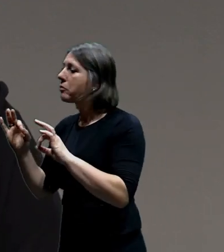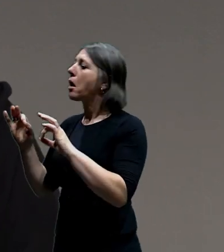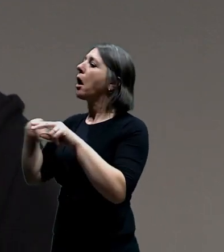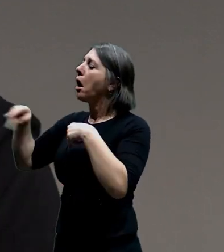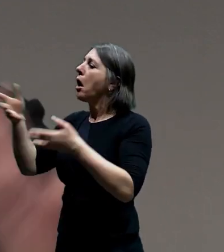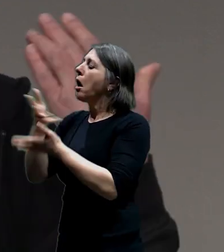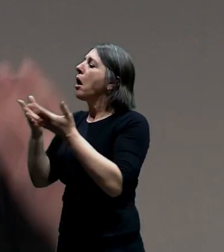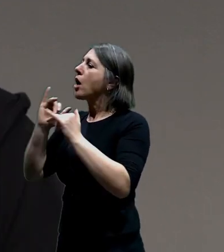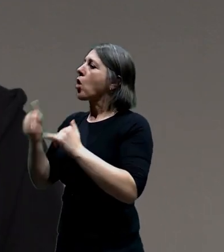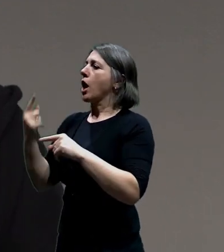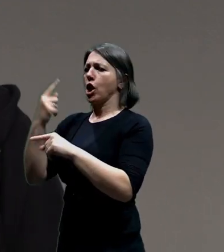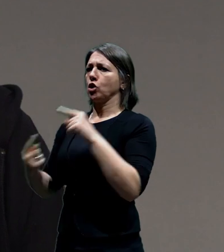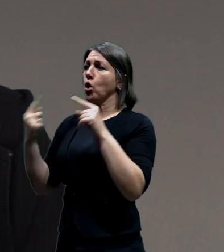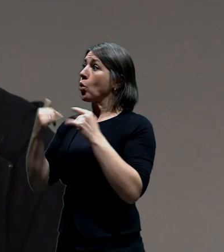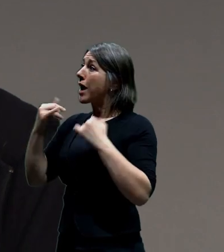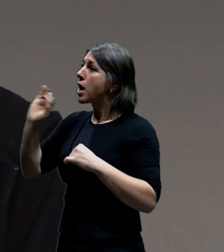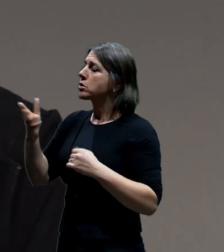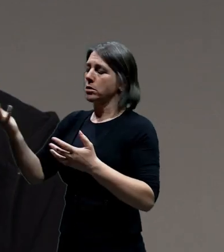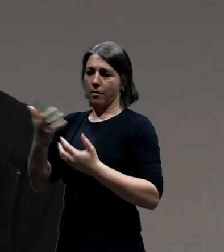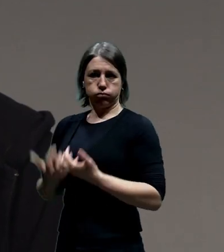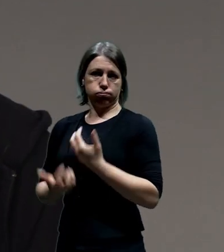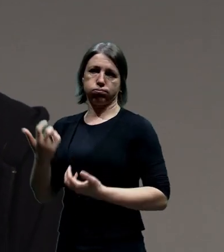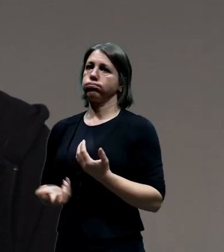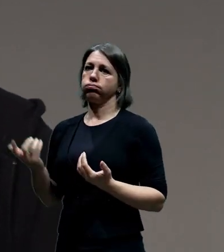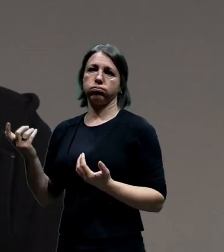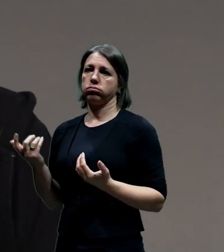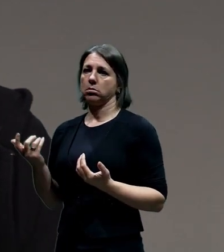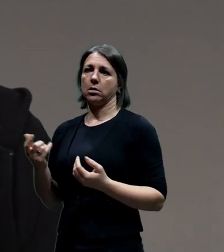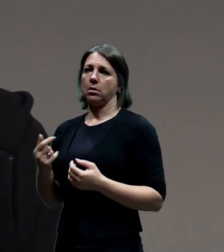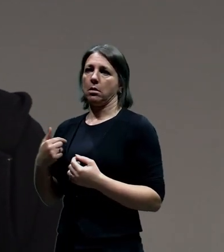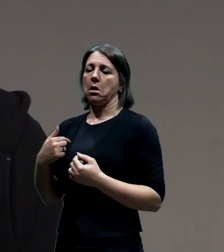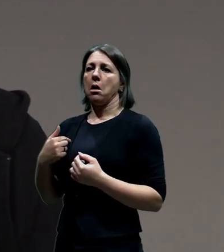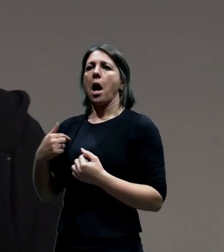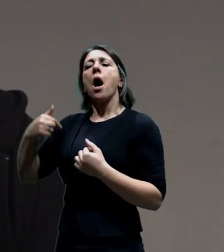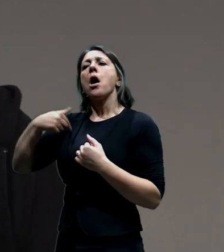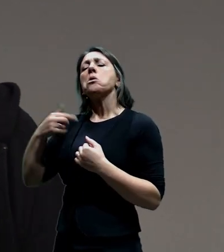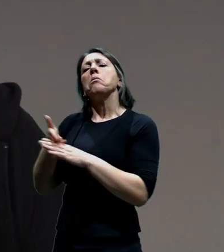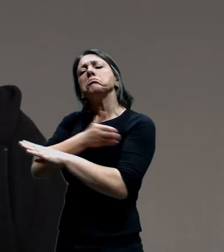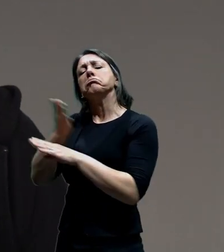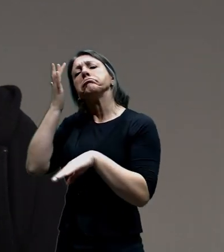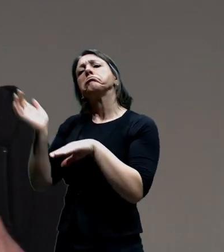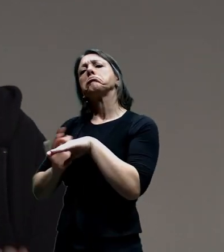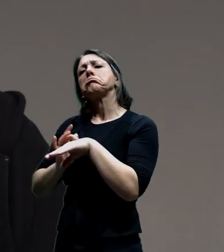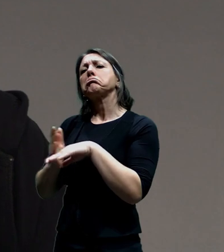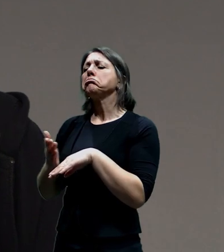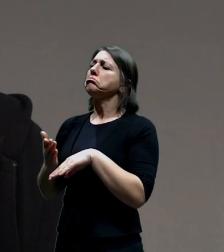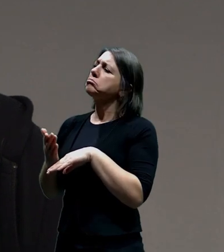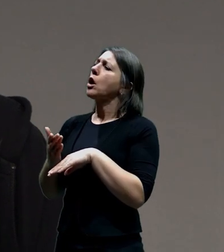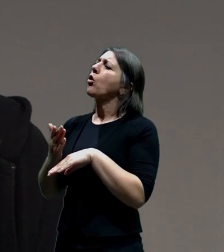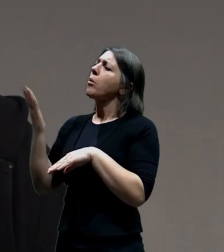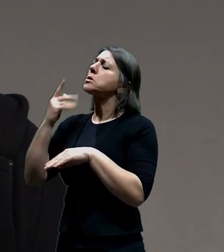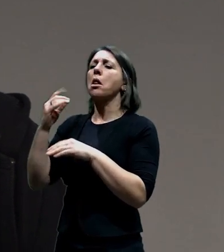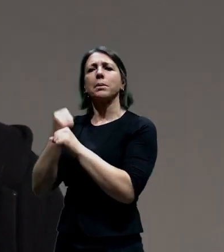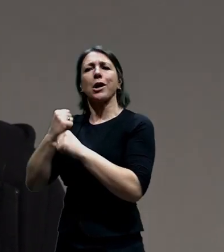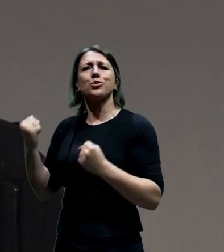musím říct, že mě tato prezentace fakt jako dostala. Já jsem to nevnímal, že to je vlastně takhle jako smutnej proces.